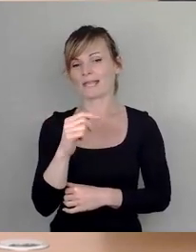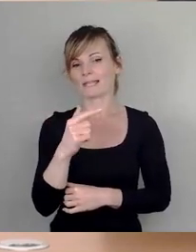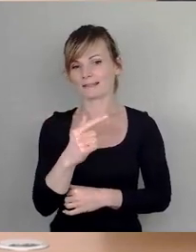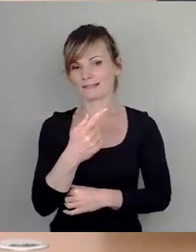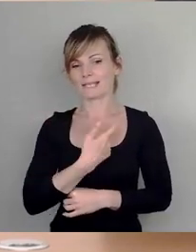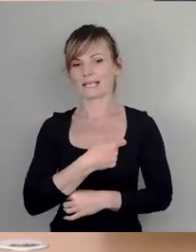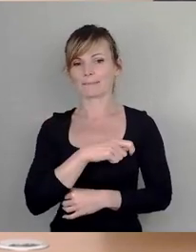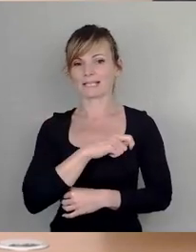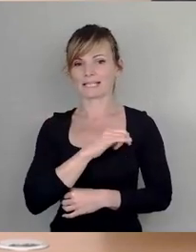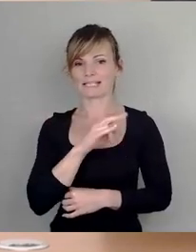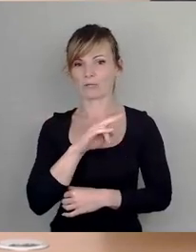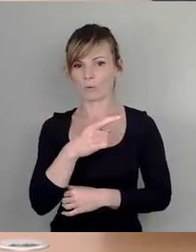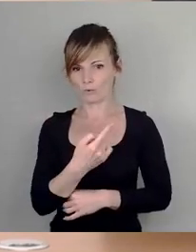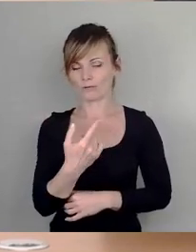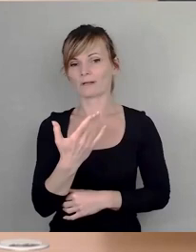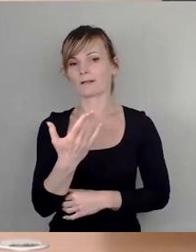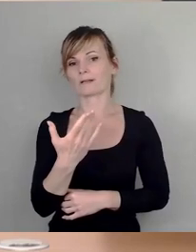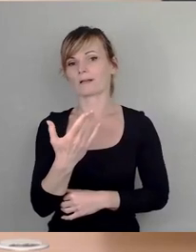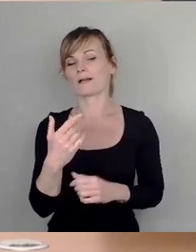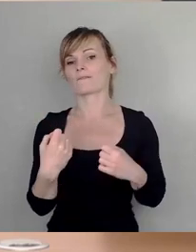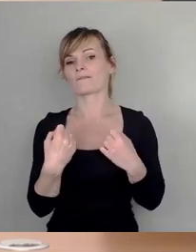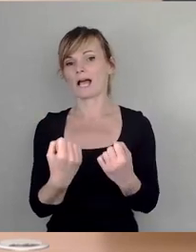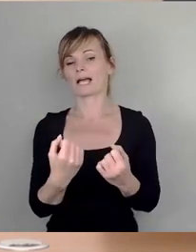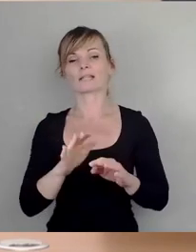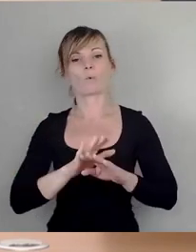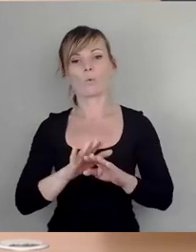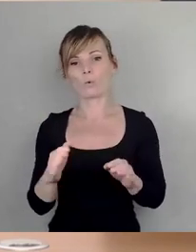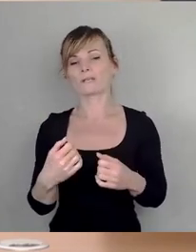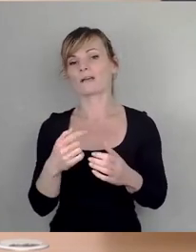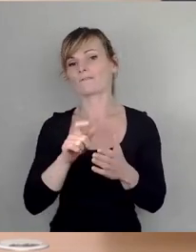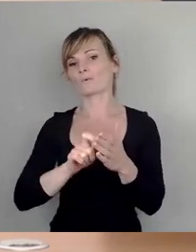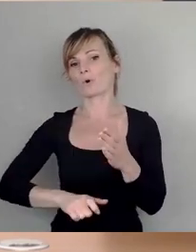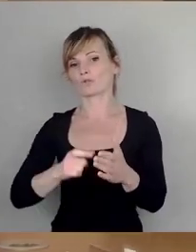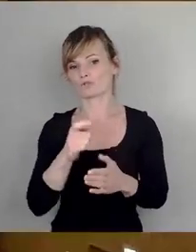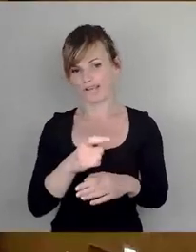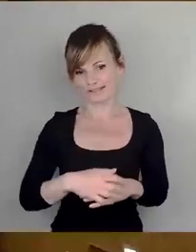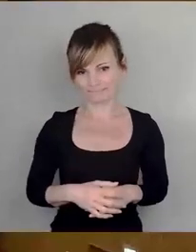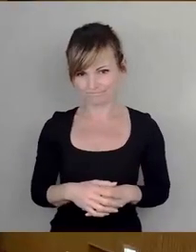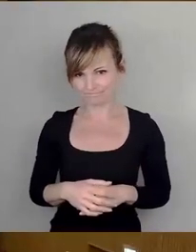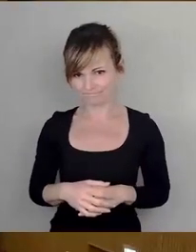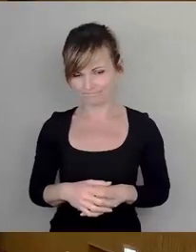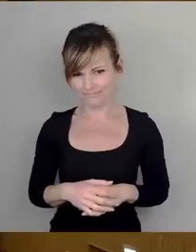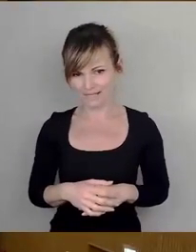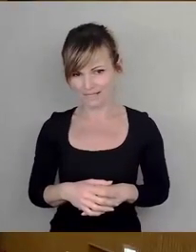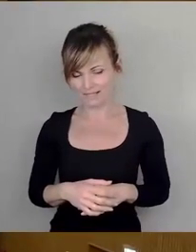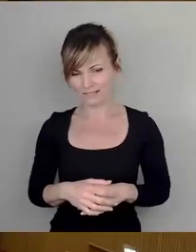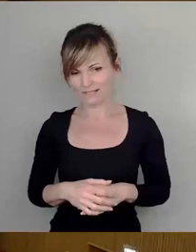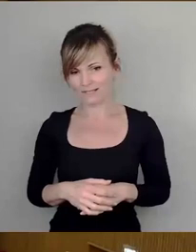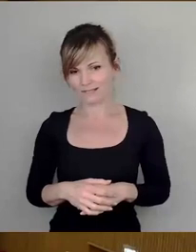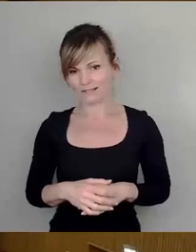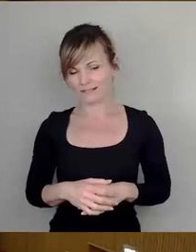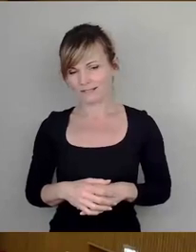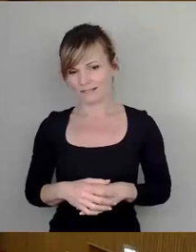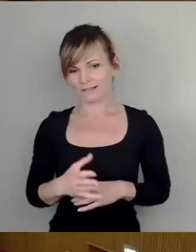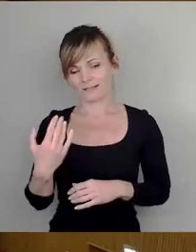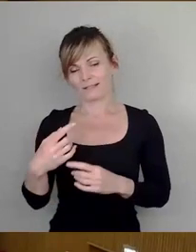bei den Dresdner Verkehrsbetrieben hier ähnliche Situationen wie vorhin schon zweimal, ursprünglich Einreicher-Dissidenten-Fraktion